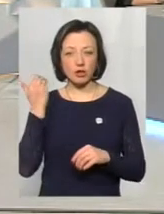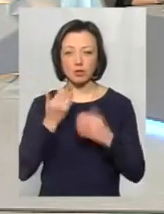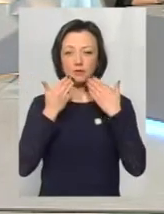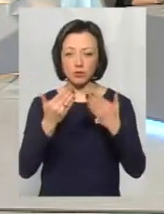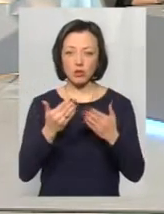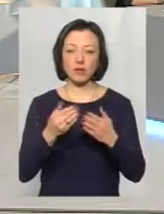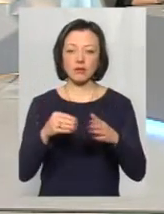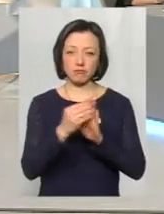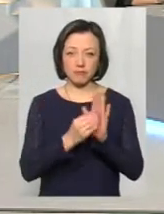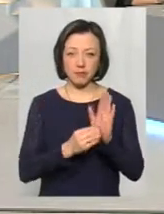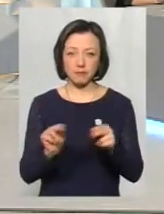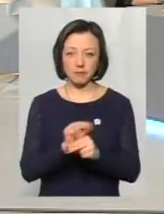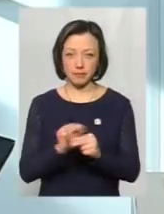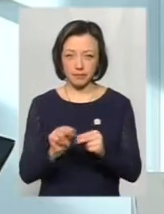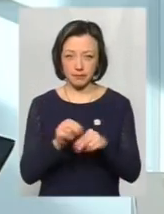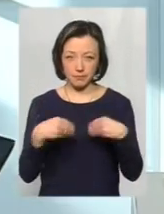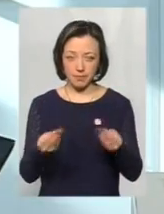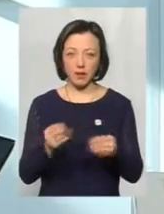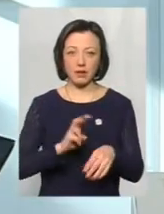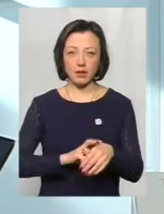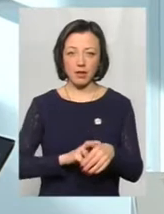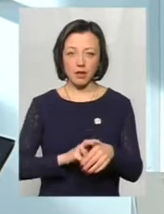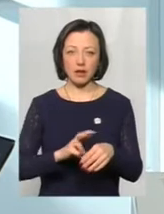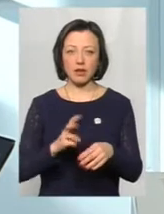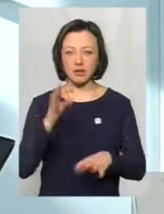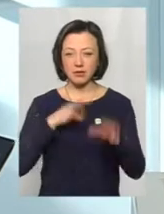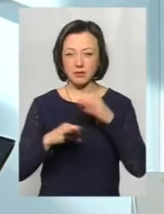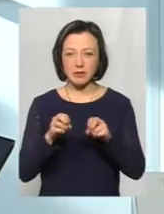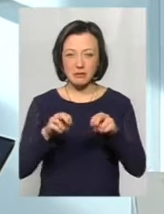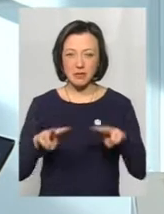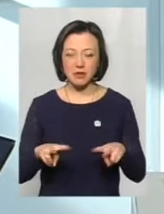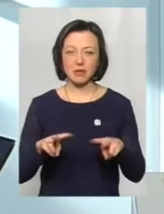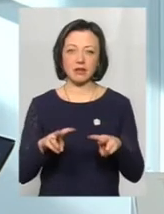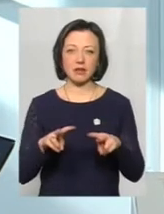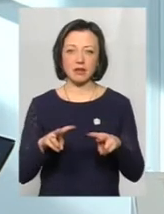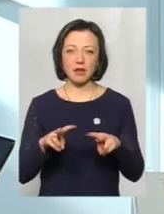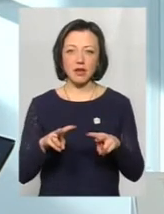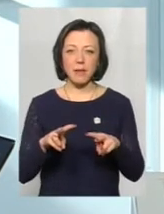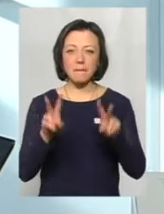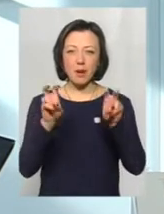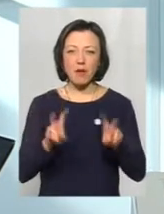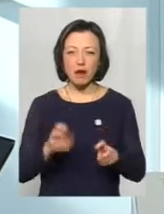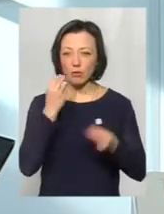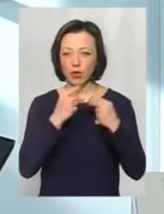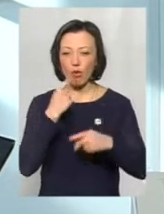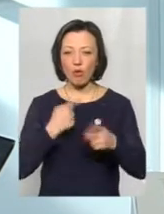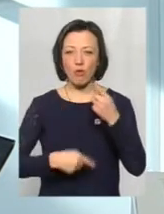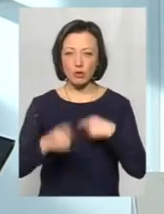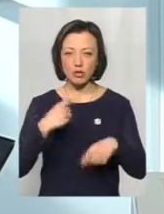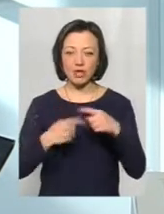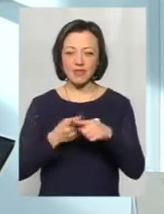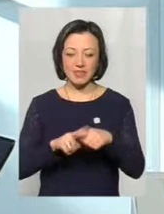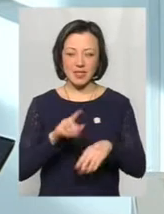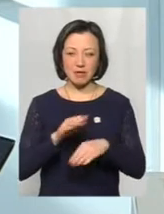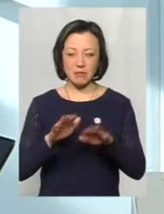назначається терапія. Назначаються лікарем спазмолітики, антикоагулянти, препарати, які покращують кровопостачання в цій